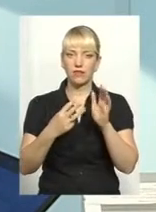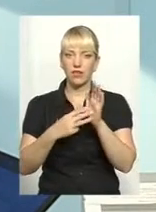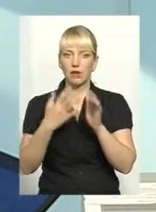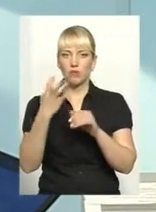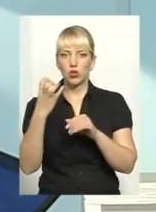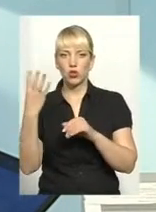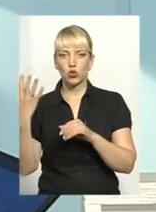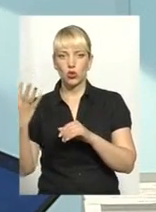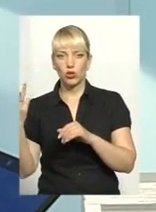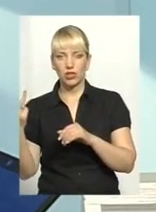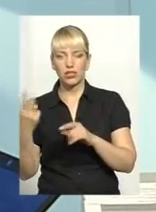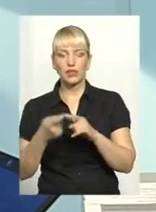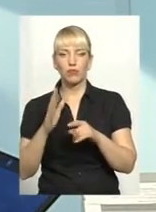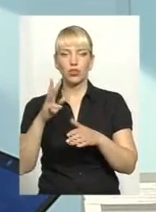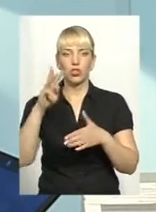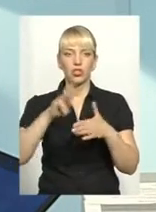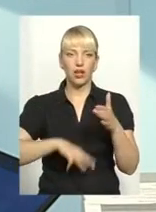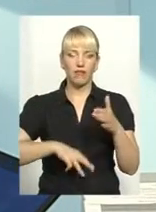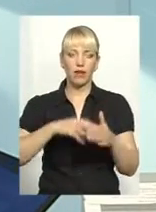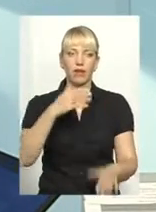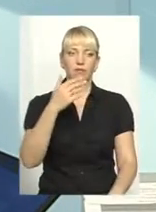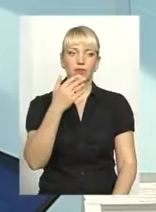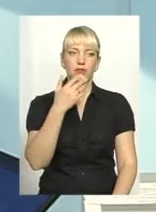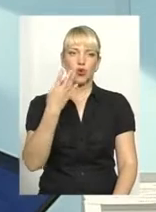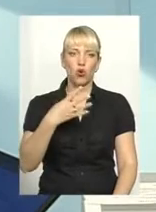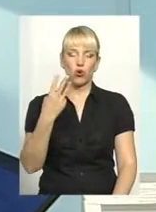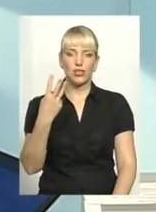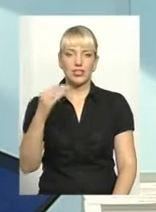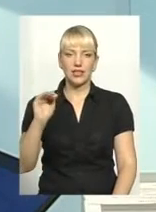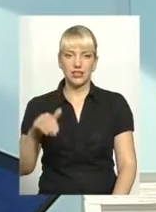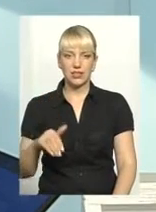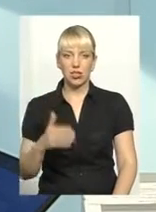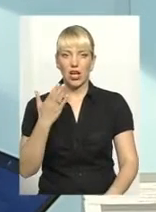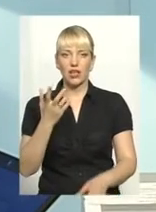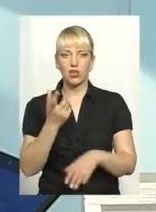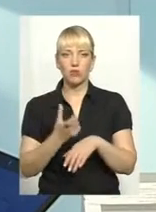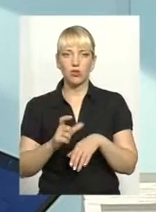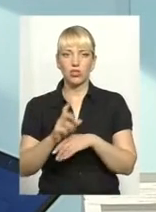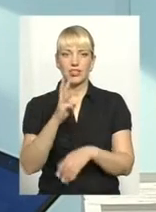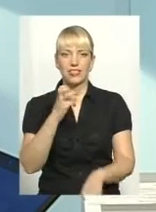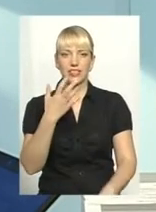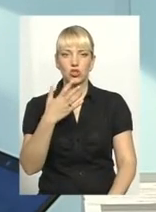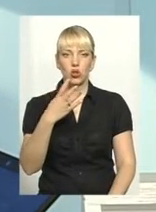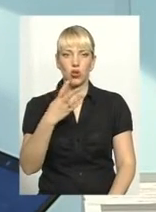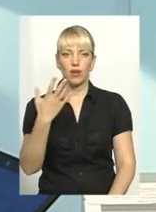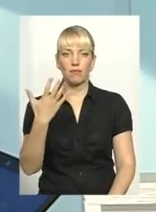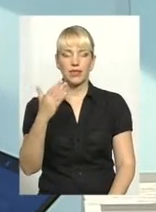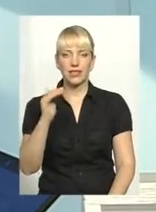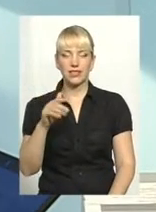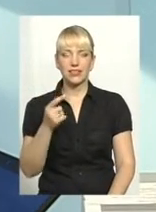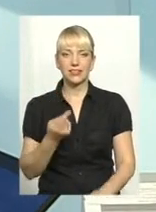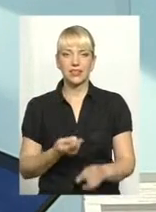штраф до 43 тисяч. І, звісно, якщо ця сума буде перевищувати 345 тисяч, то це будуть